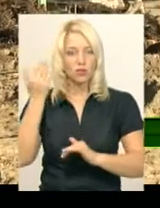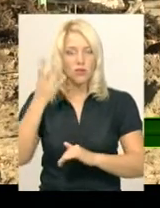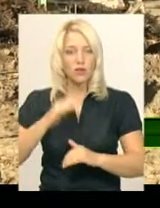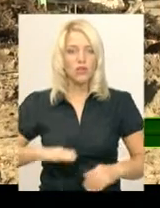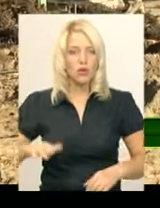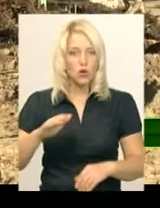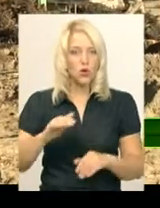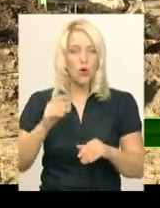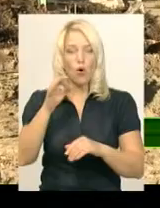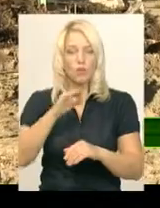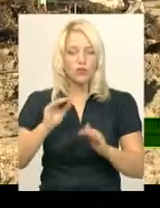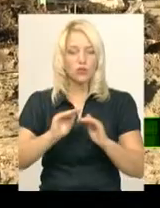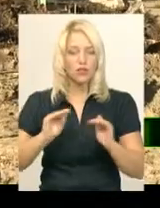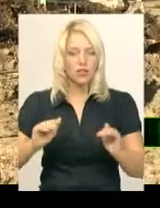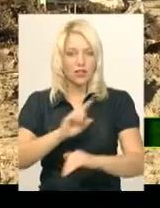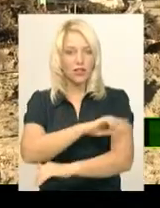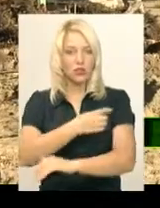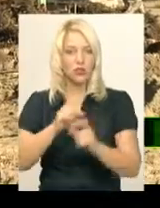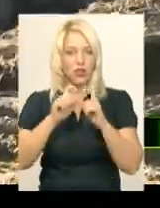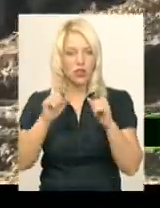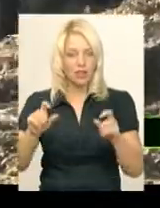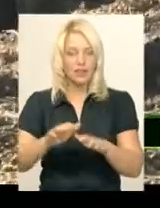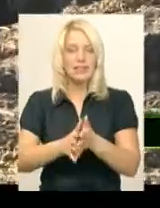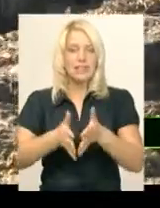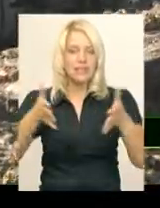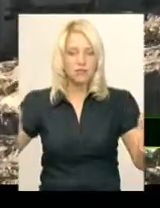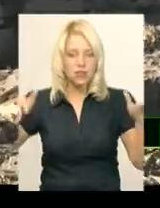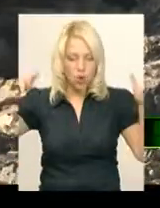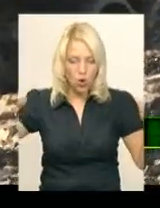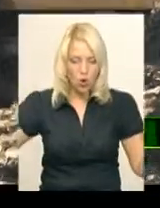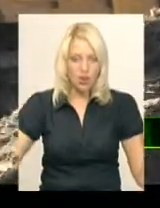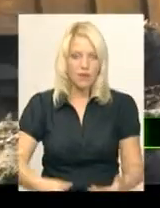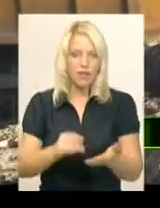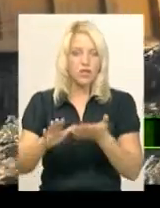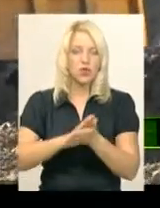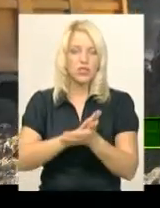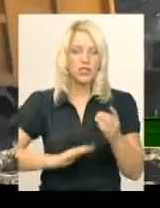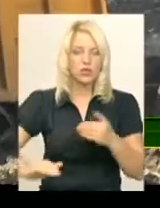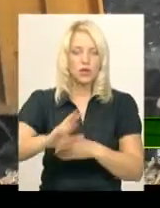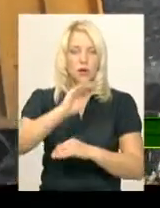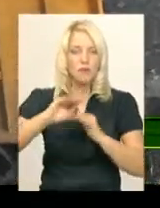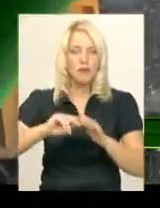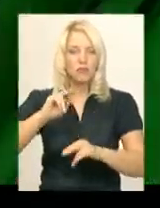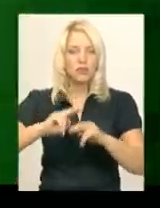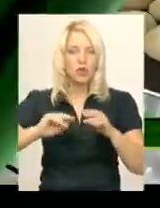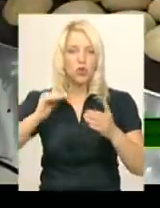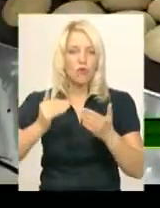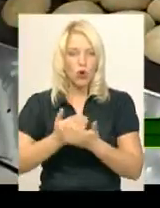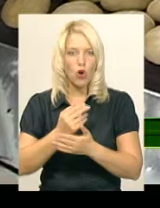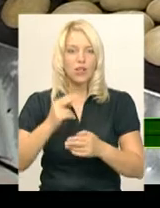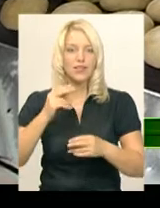території обласної дитячої лікарні збільшують котлован та розчищають територію під будівництво нового лікувально-діагностичного центру.